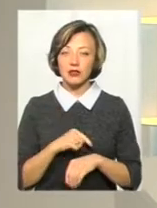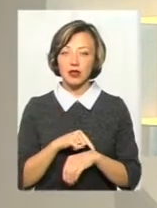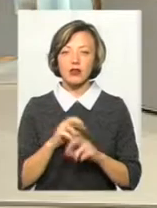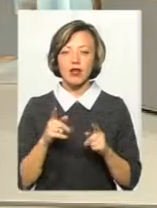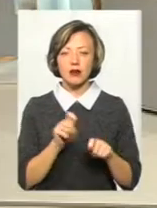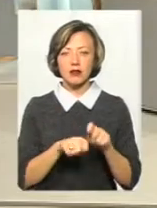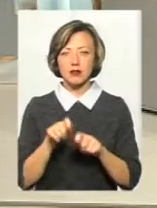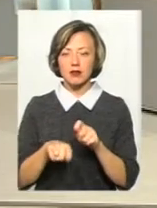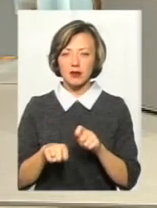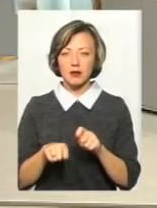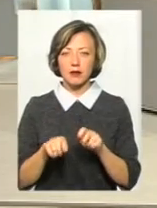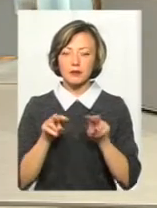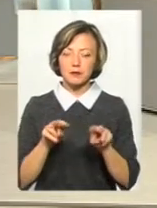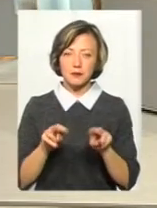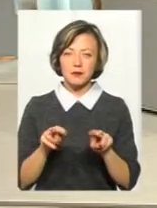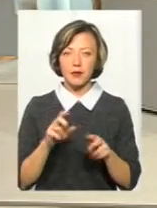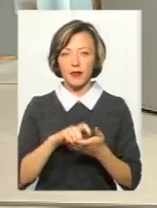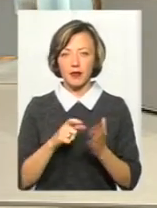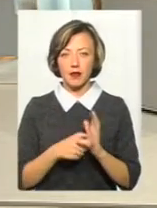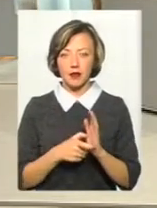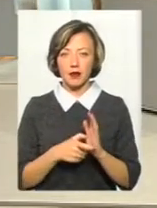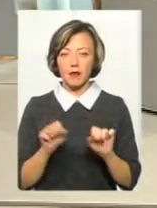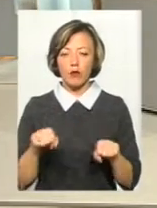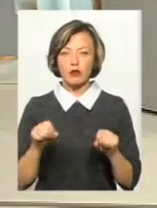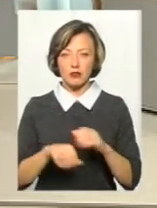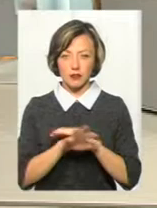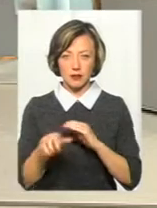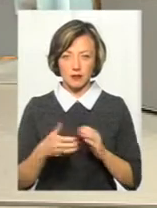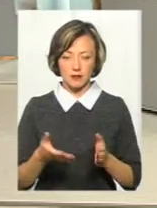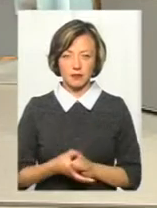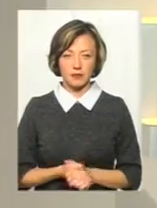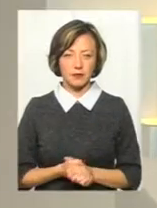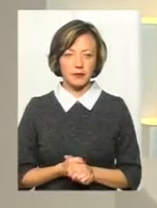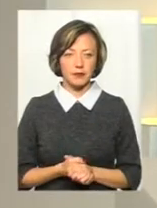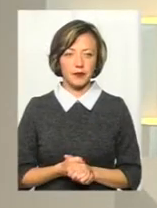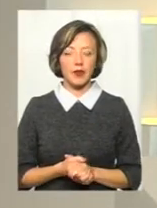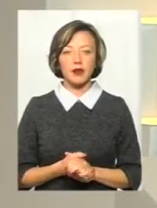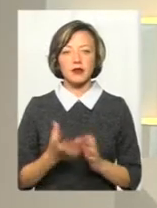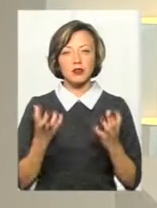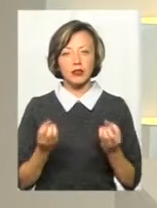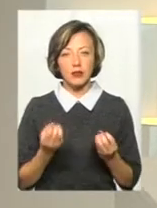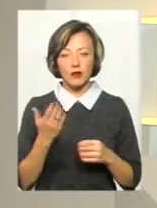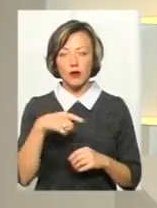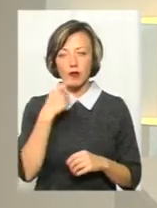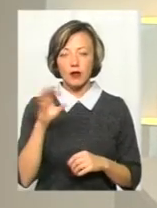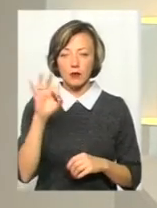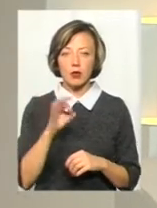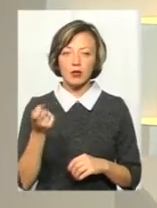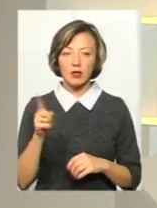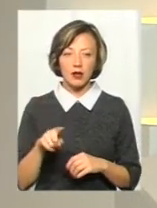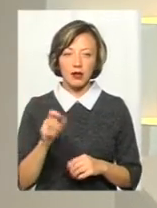вони відстежують, все ж таки, саме потенційних жертв? Ще ви говорили про те, що